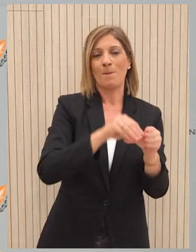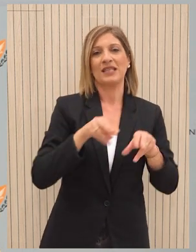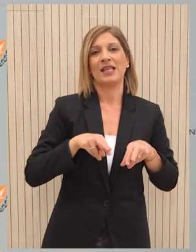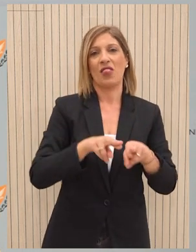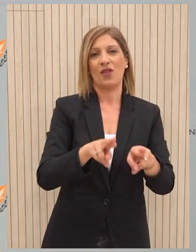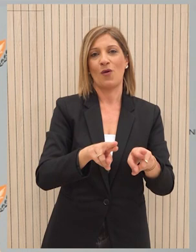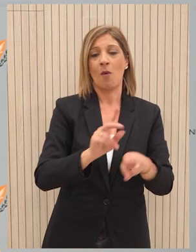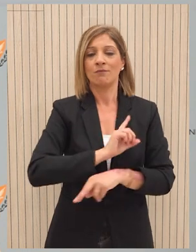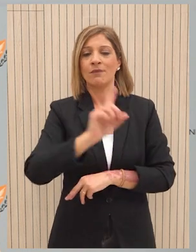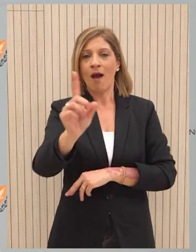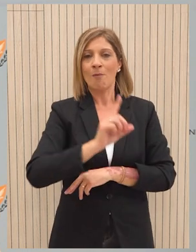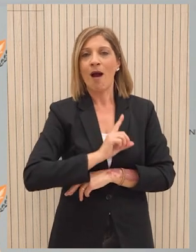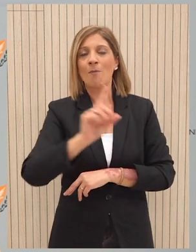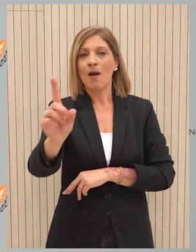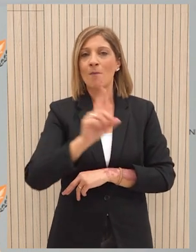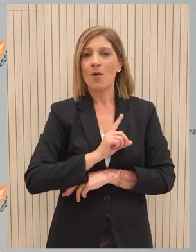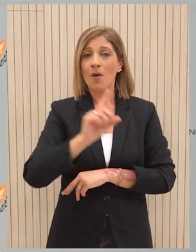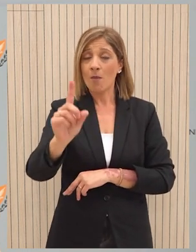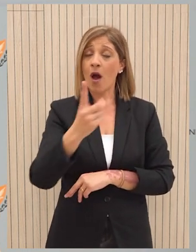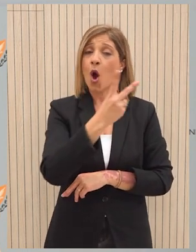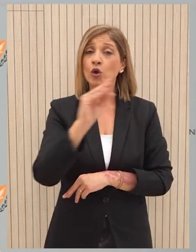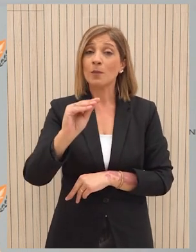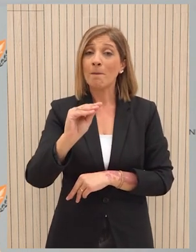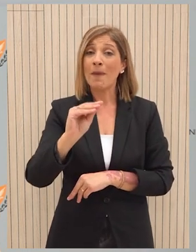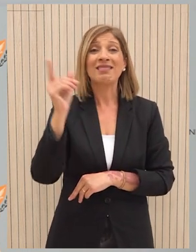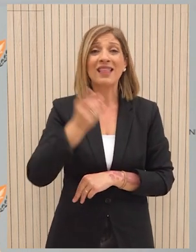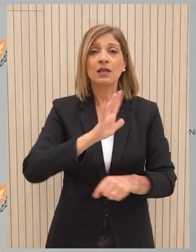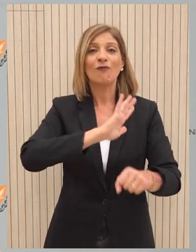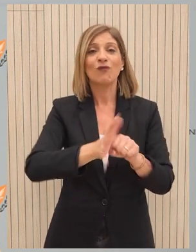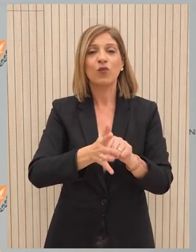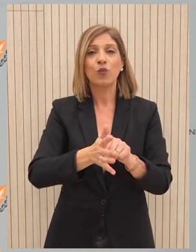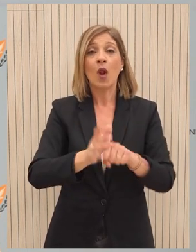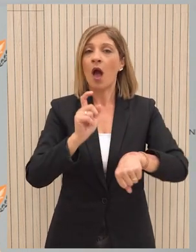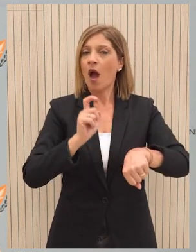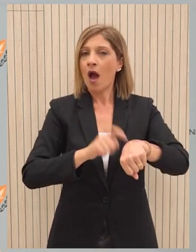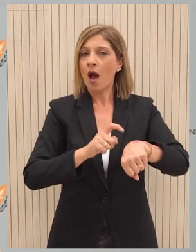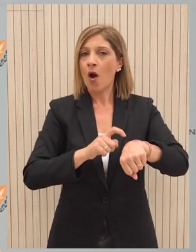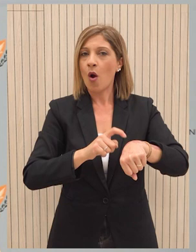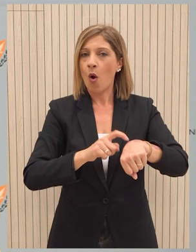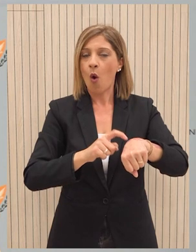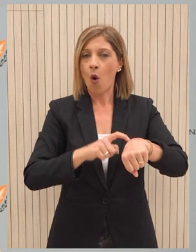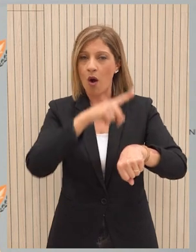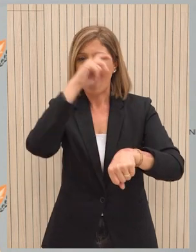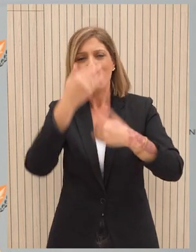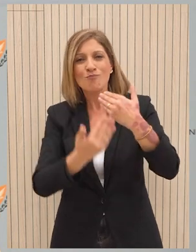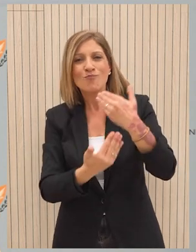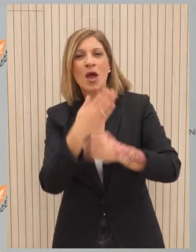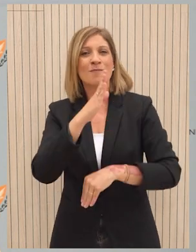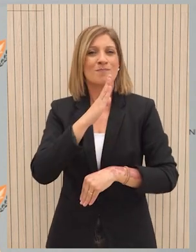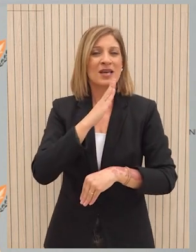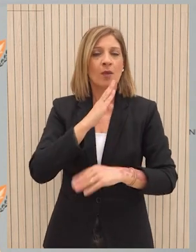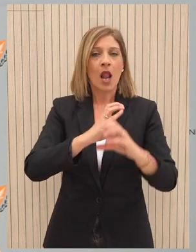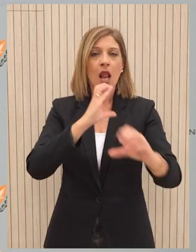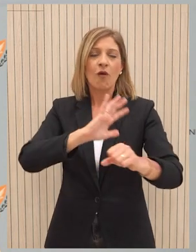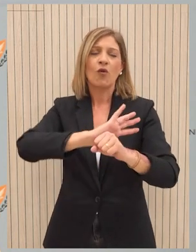διάρκεια της μέρας σε μέσο ώρων αγγίζει το υψηλό ποσοστό του 25% ενώ τις ώρες εχμής τα λεωφορεία είναι υπερπλήρη. Ειδικά στα